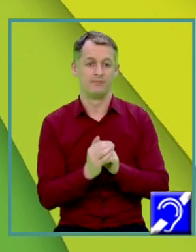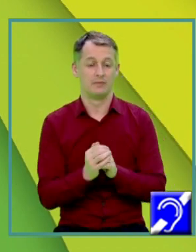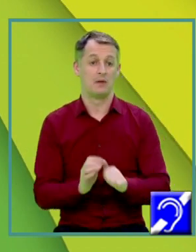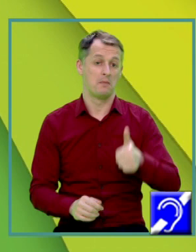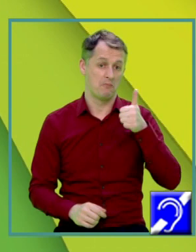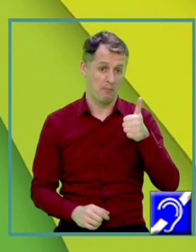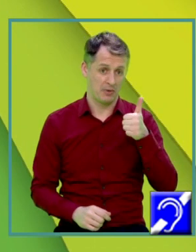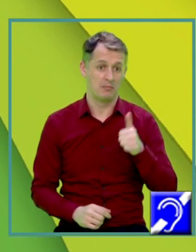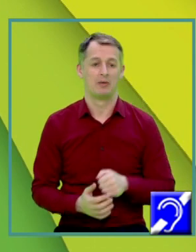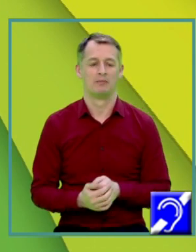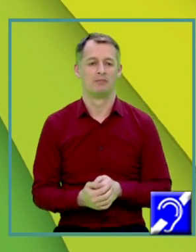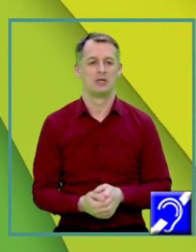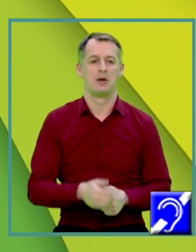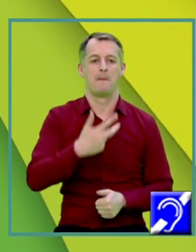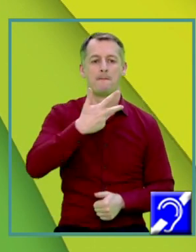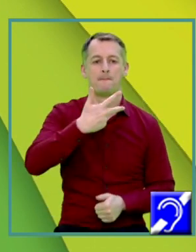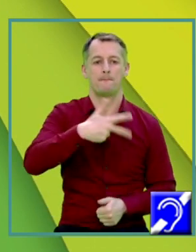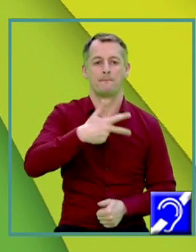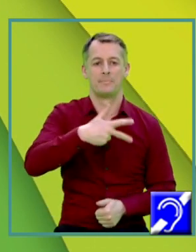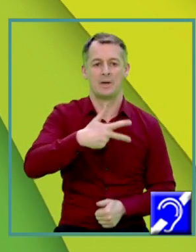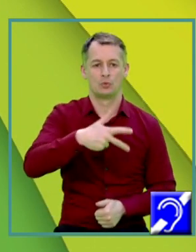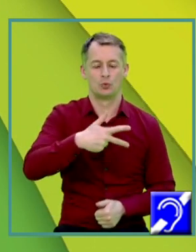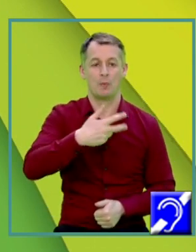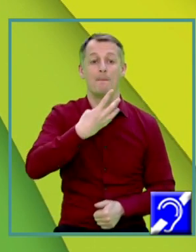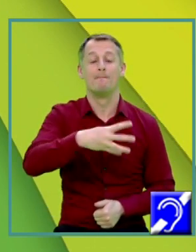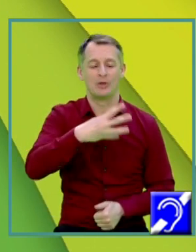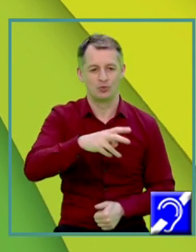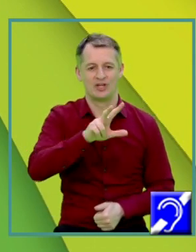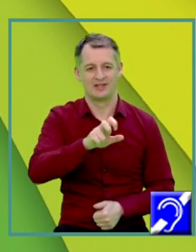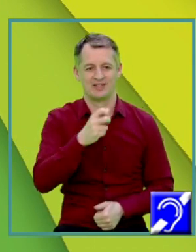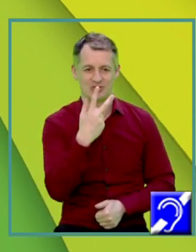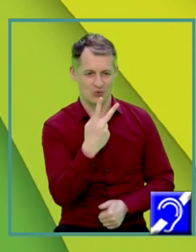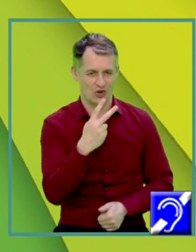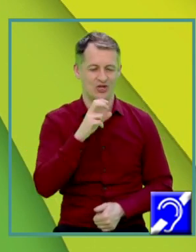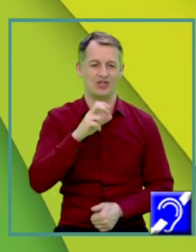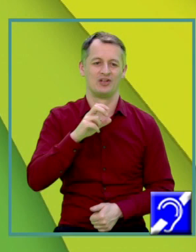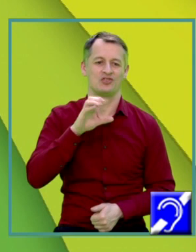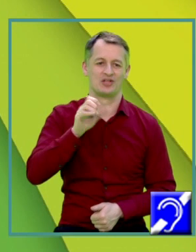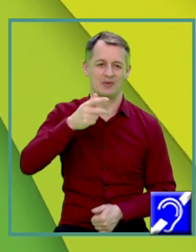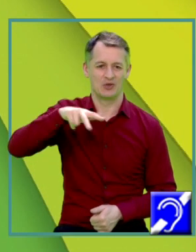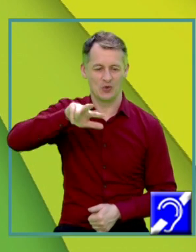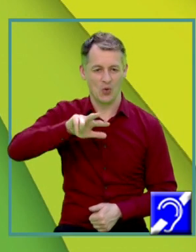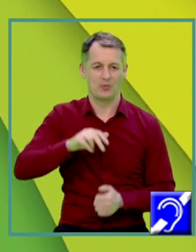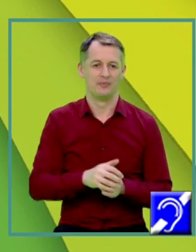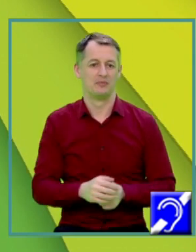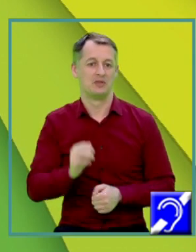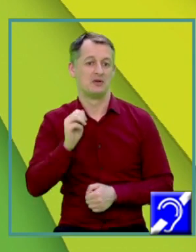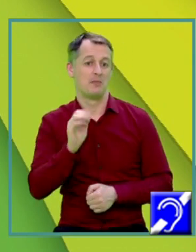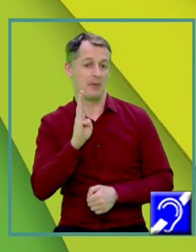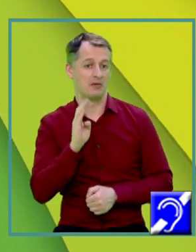răspuns D. 432 cm cubi B. 384 cm